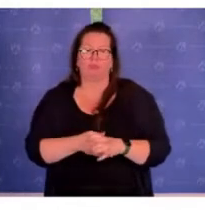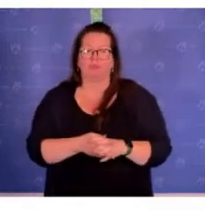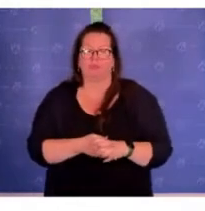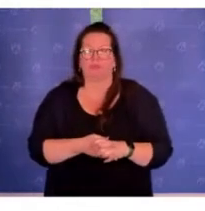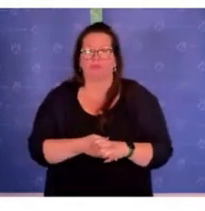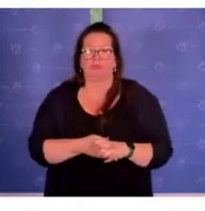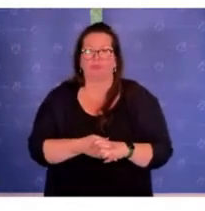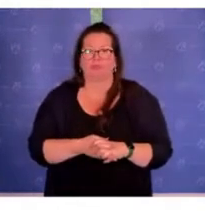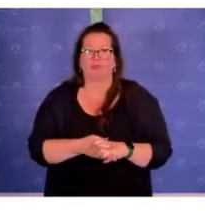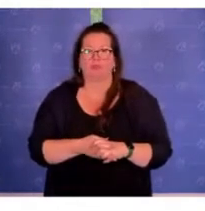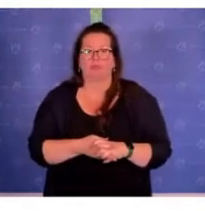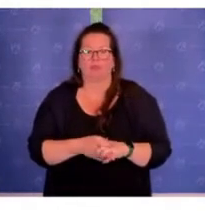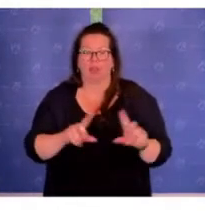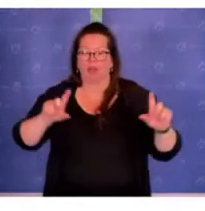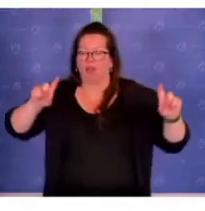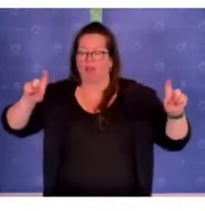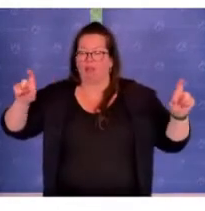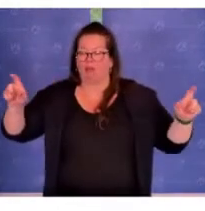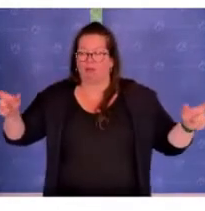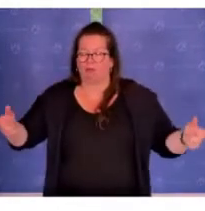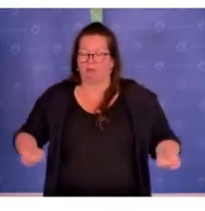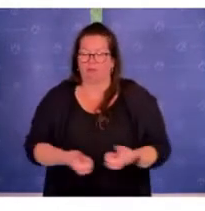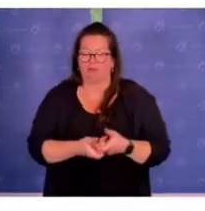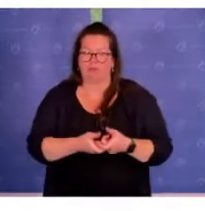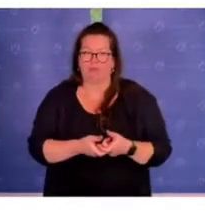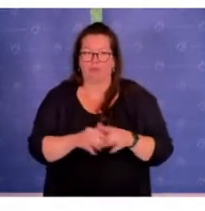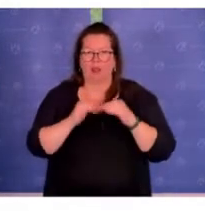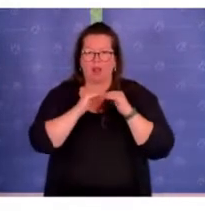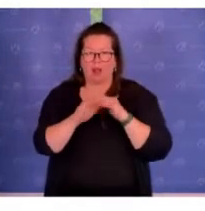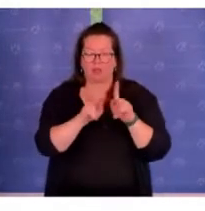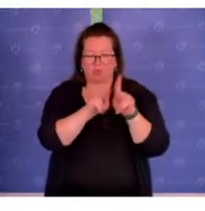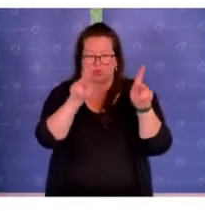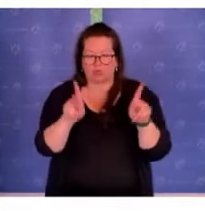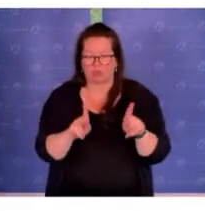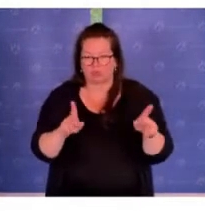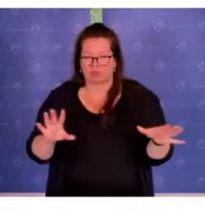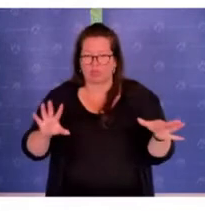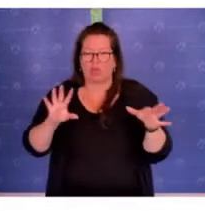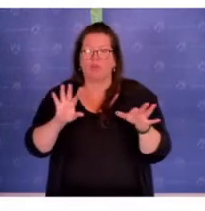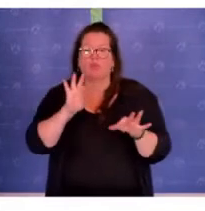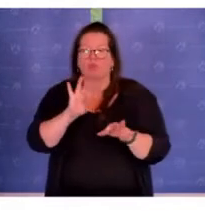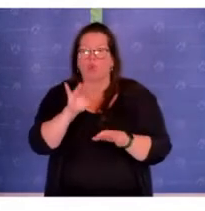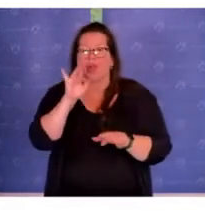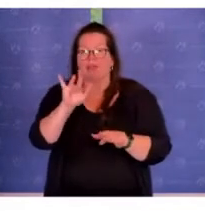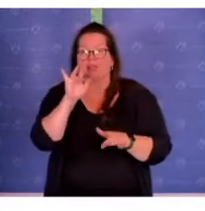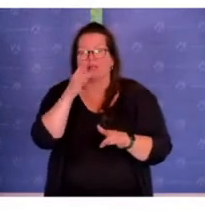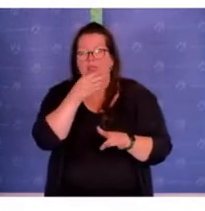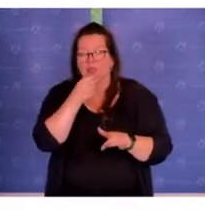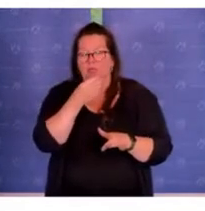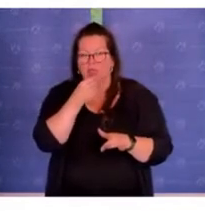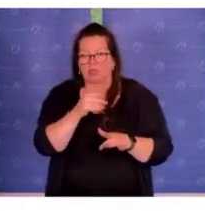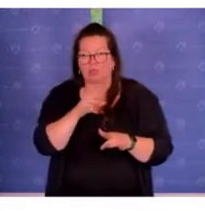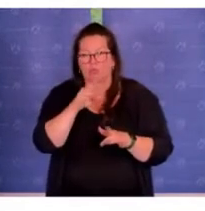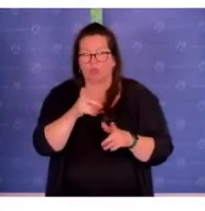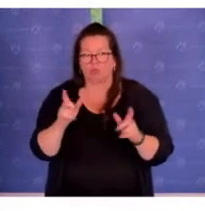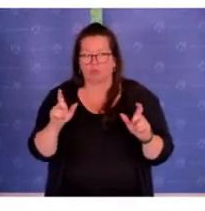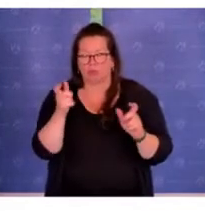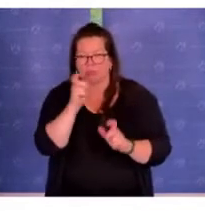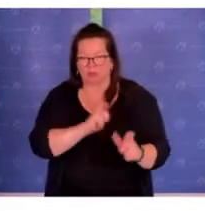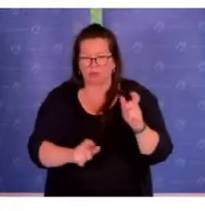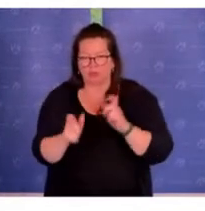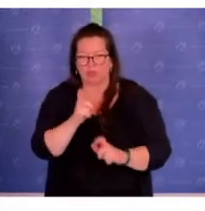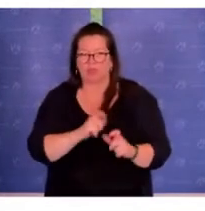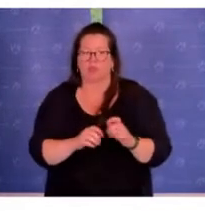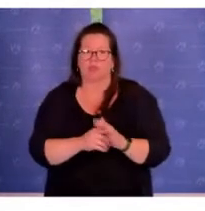Damit schließt sich die Klammer zum Landeskonzept zur Weiterentwicklung der Antisemitismusprävention. Wie gesagt, der Bereich Justiz und innere Sicherheit